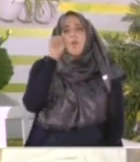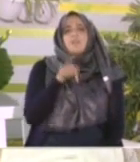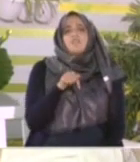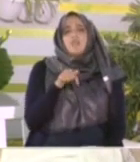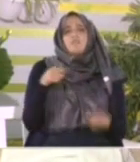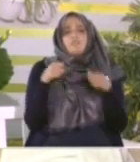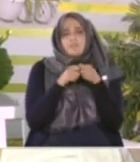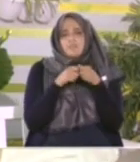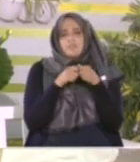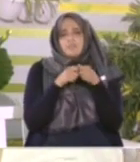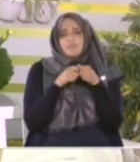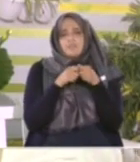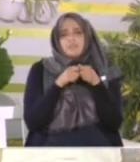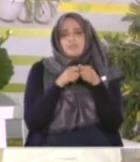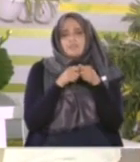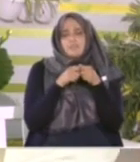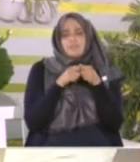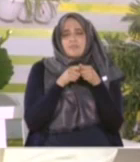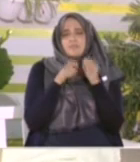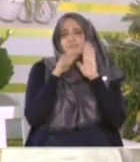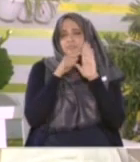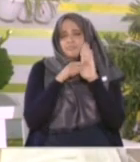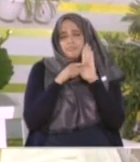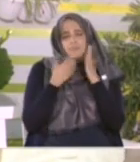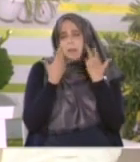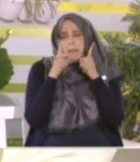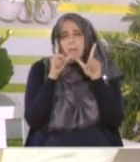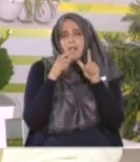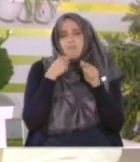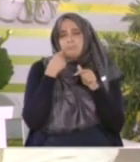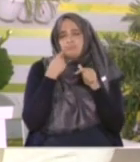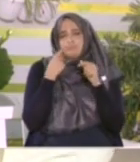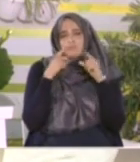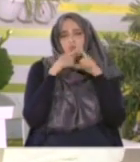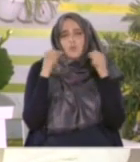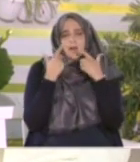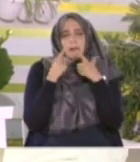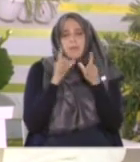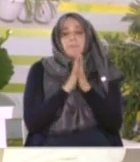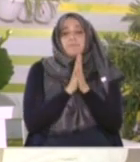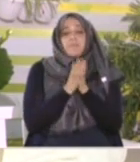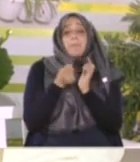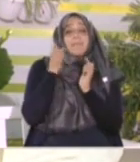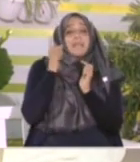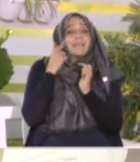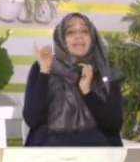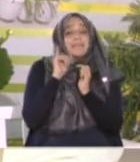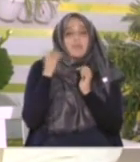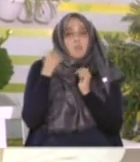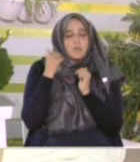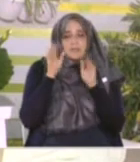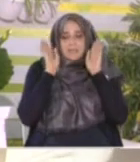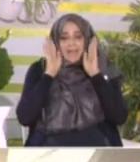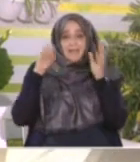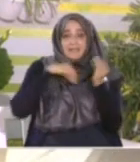يتقيد بهذه بهتين الصورتين ولكن من استطاع أداء ركعتي